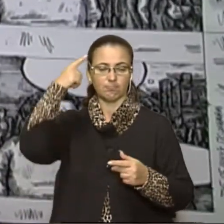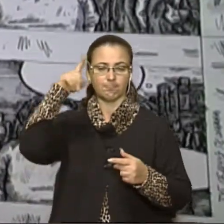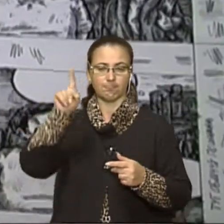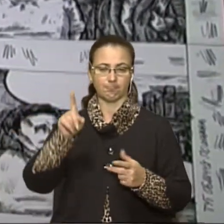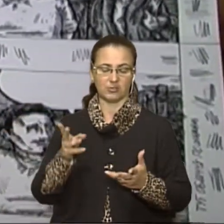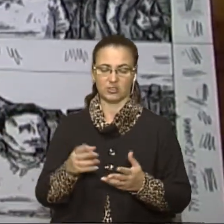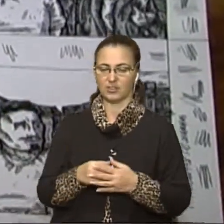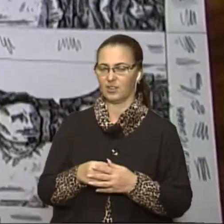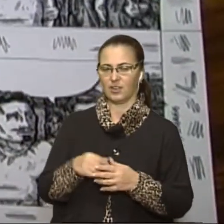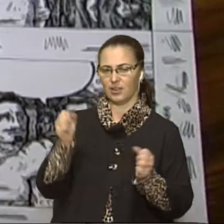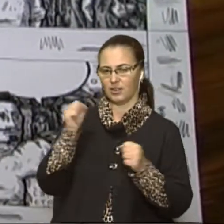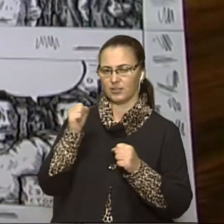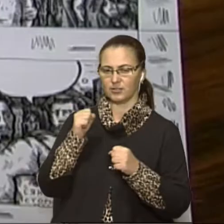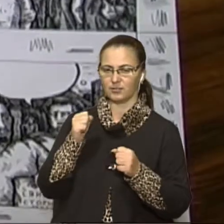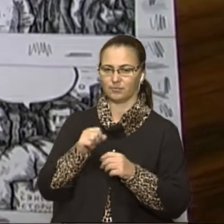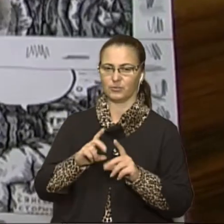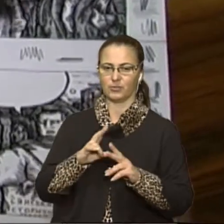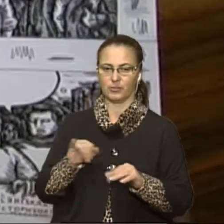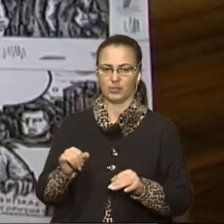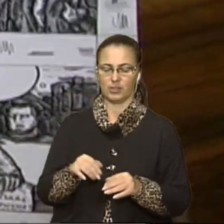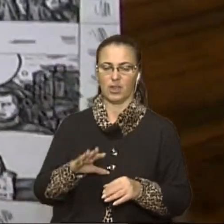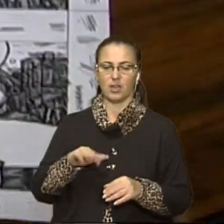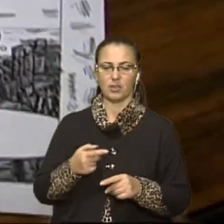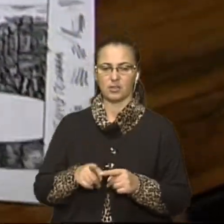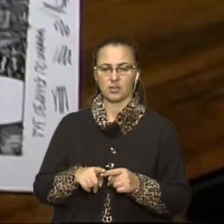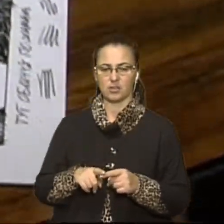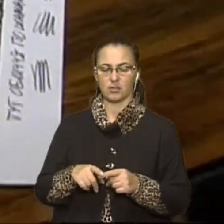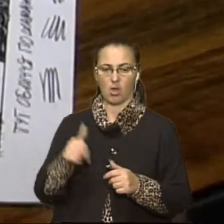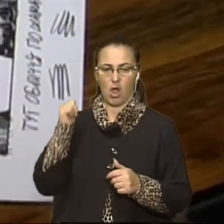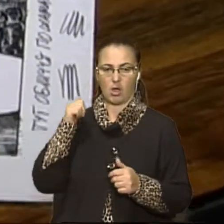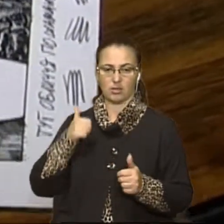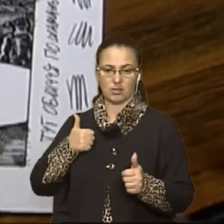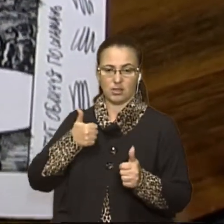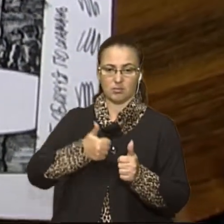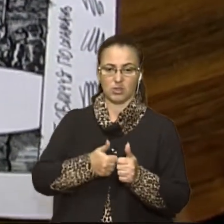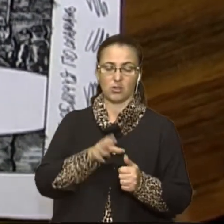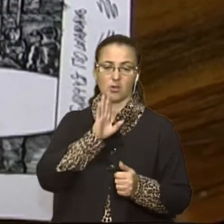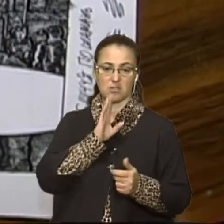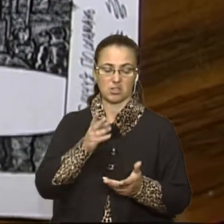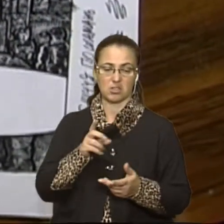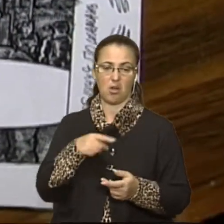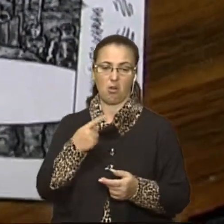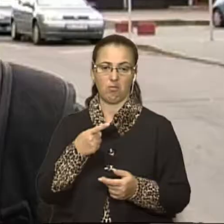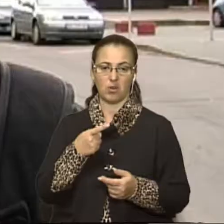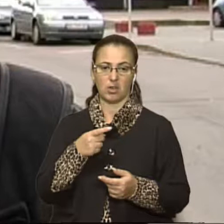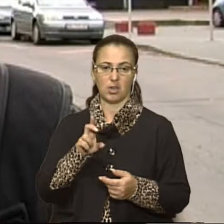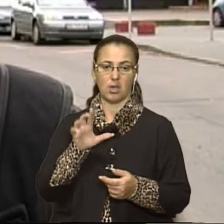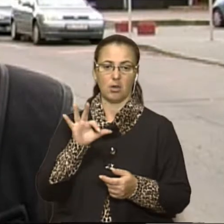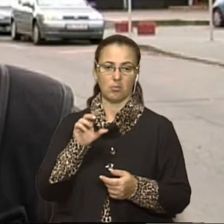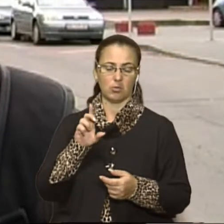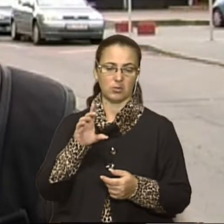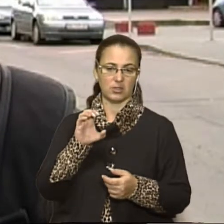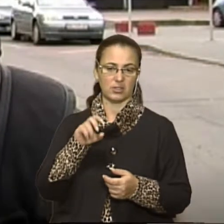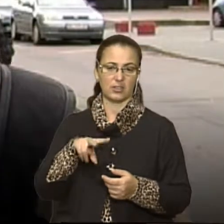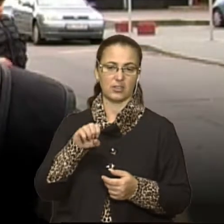собі. Після чого підходить інша, людина з заднього плану, питає, йо, а до чого тут бобслоїсти? Я не знаю, але він нас, следве, не викрив. Дуже часто